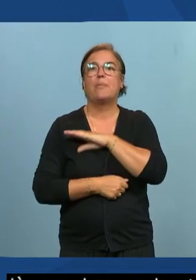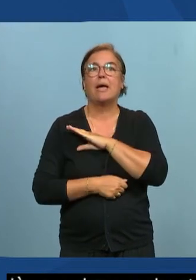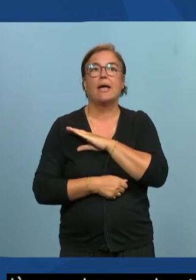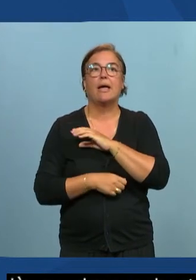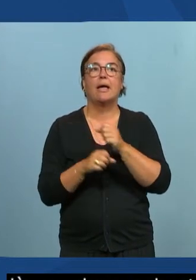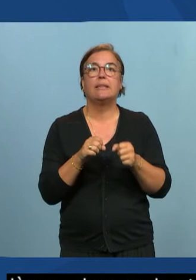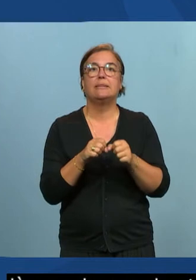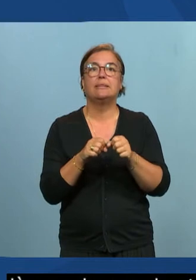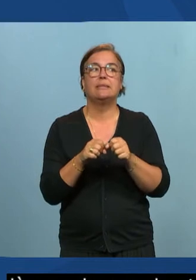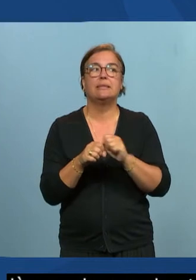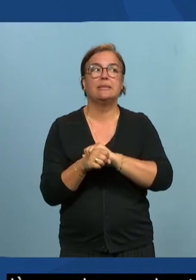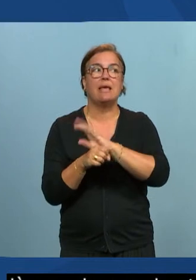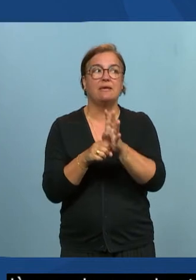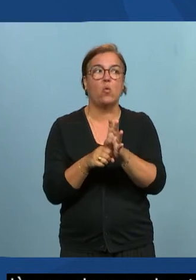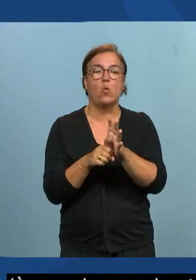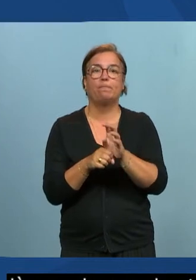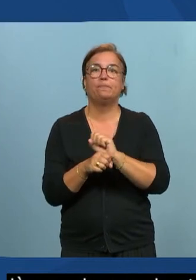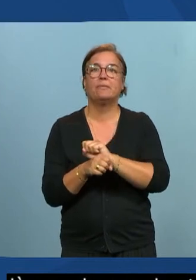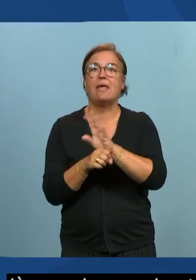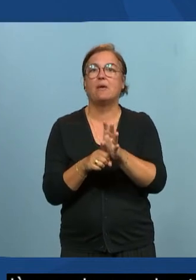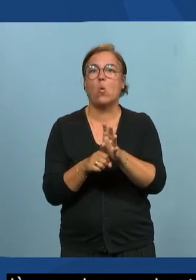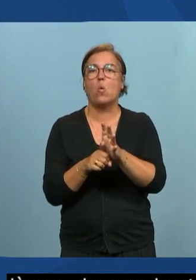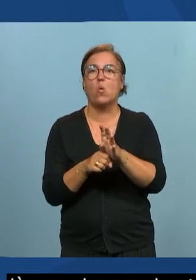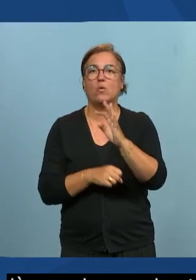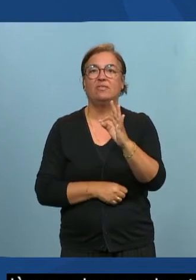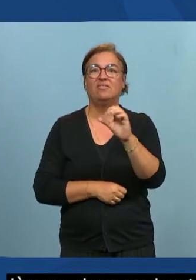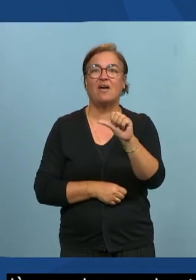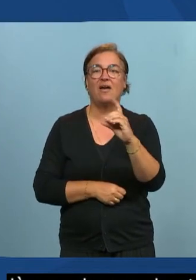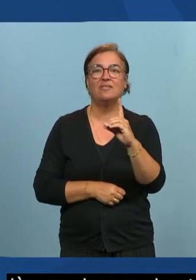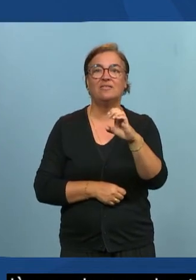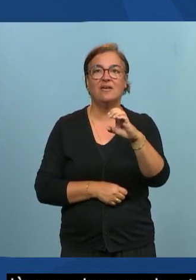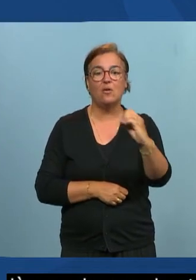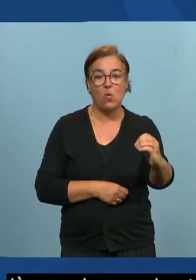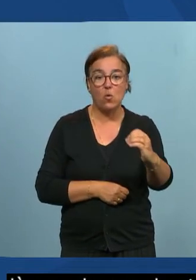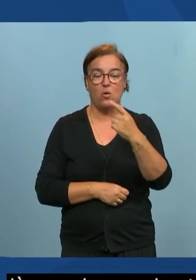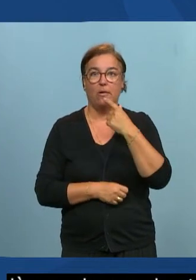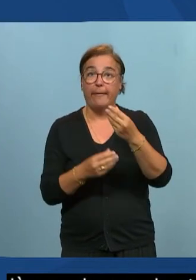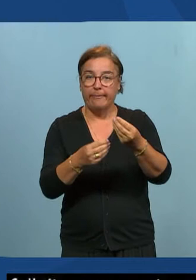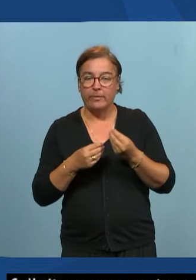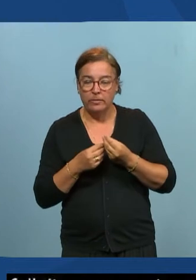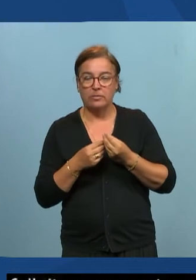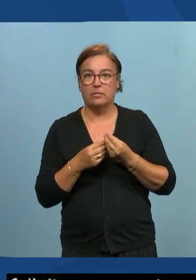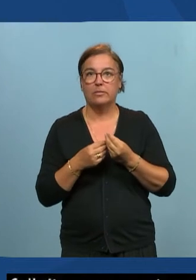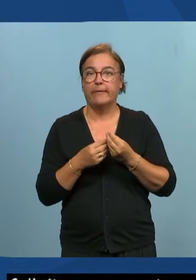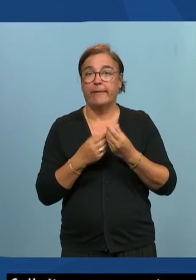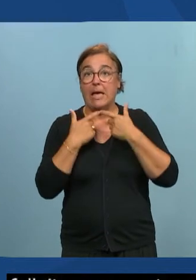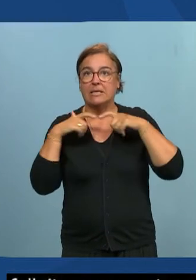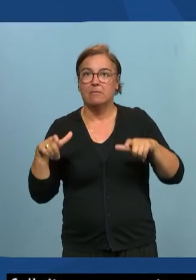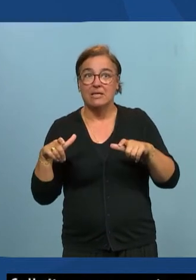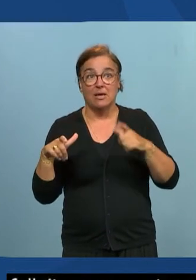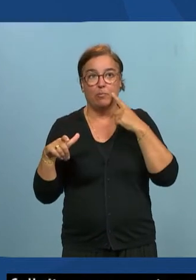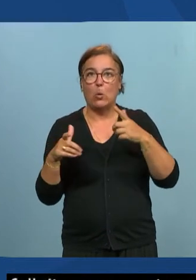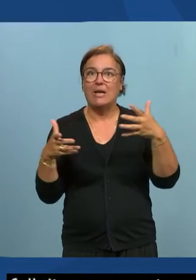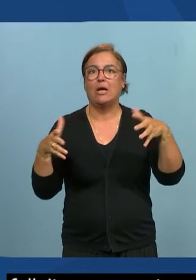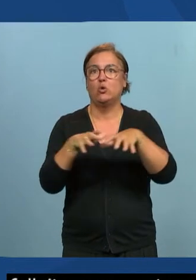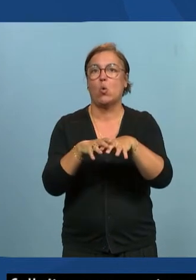permettait d'avoir l'accessibilité dans mes réunions en visio donc je vous